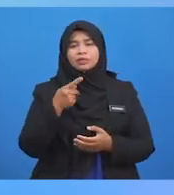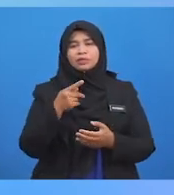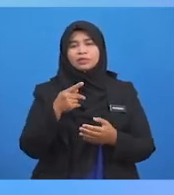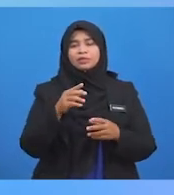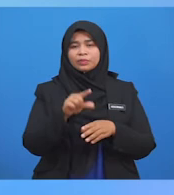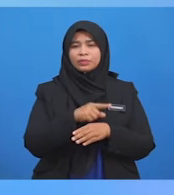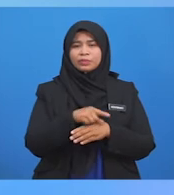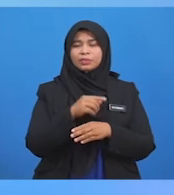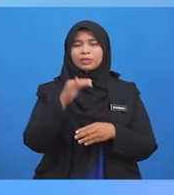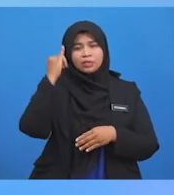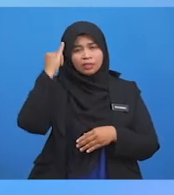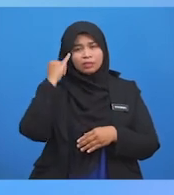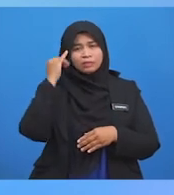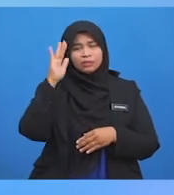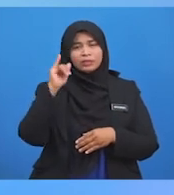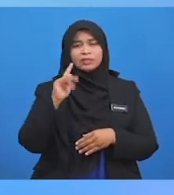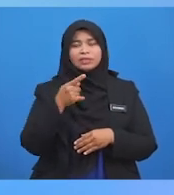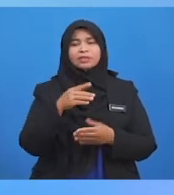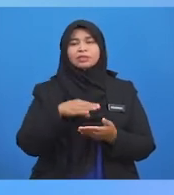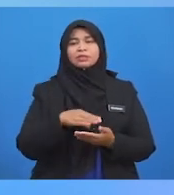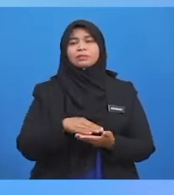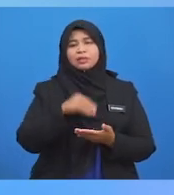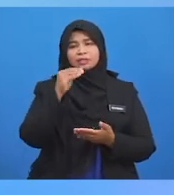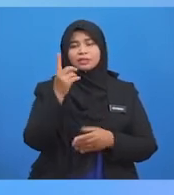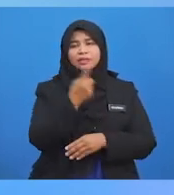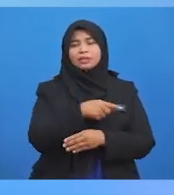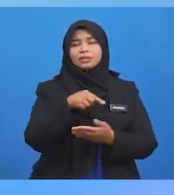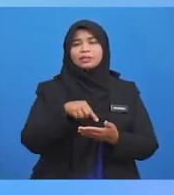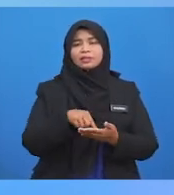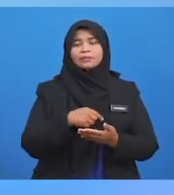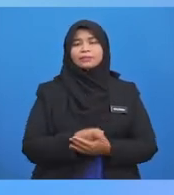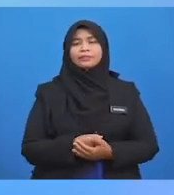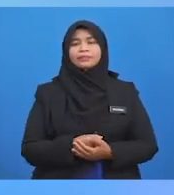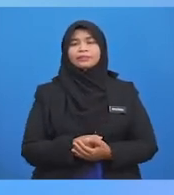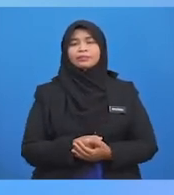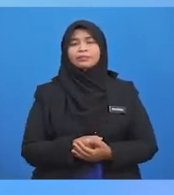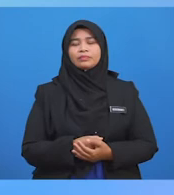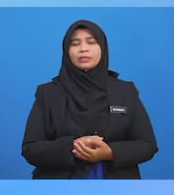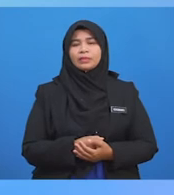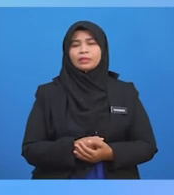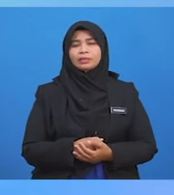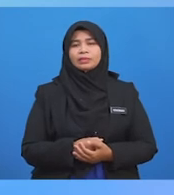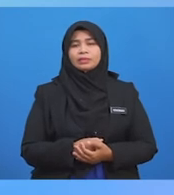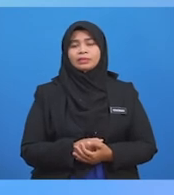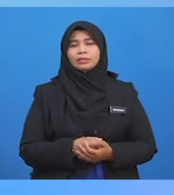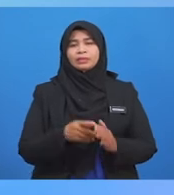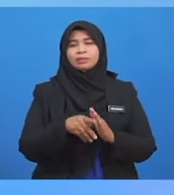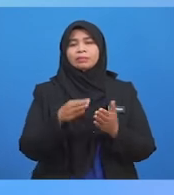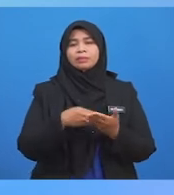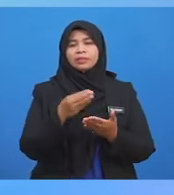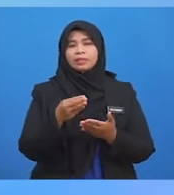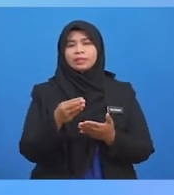Ilmu Yang Kita Pelajari Hari Ini Ustazah Cadangkan Kita Ambil Akad Al-Mu'amalat Iaitu